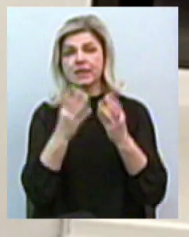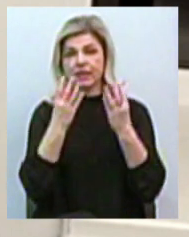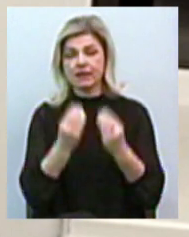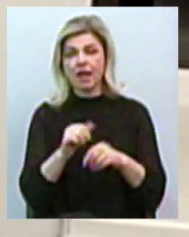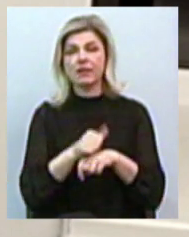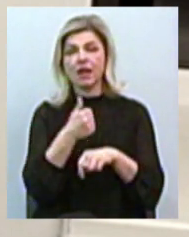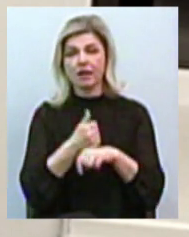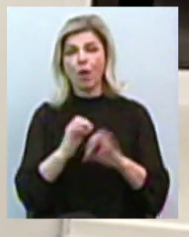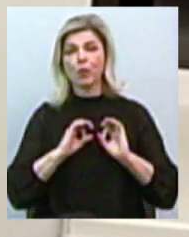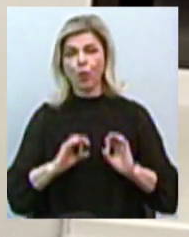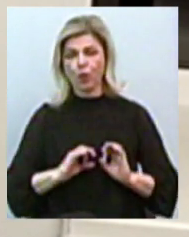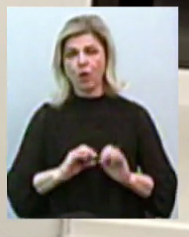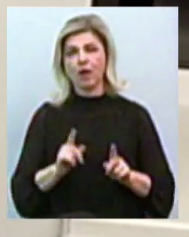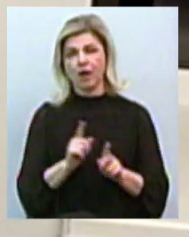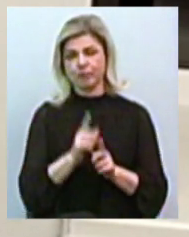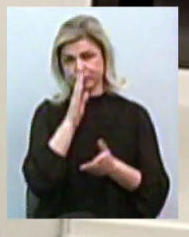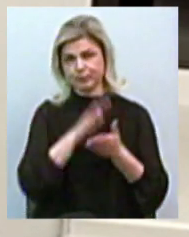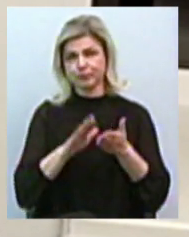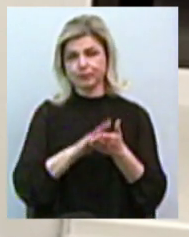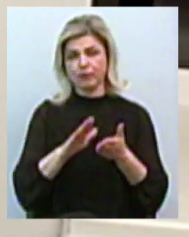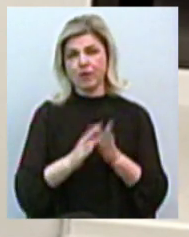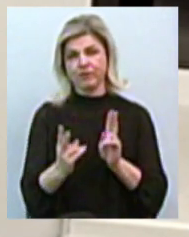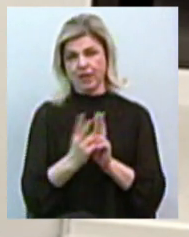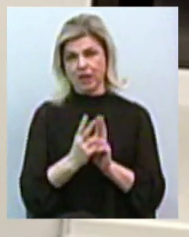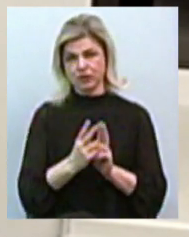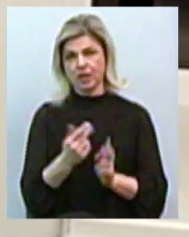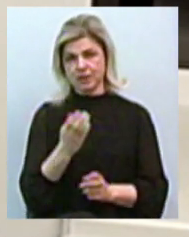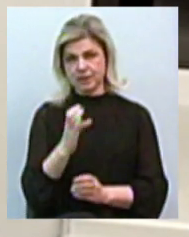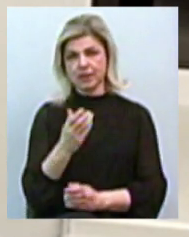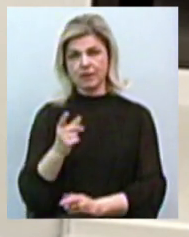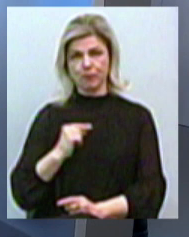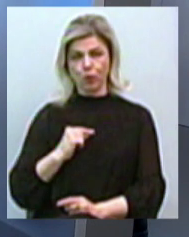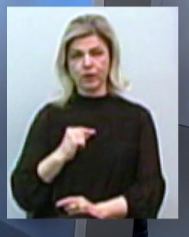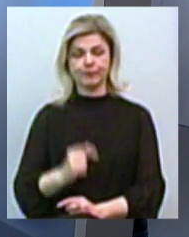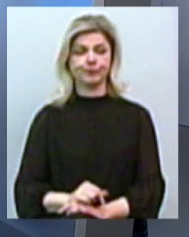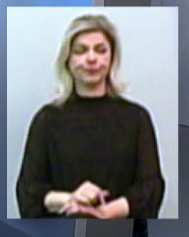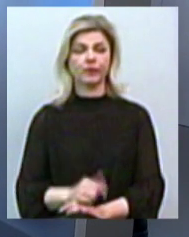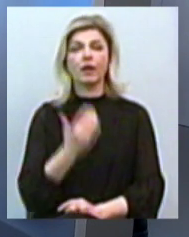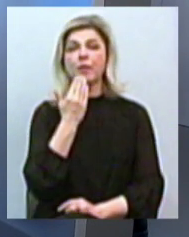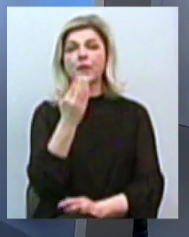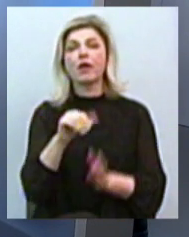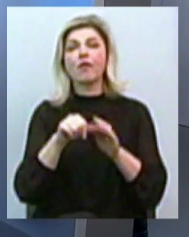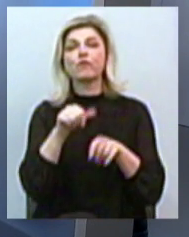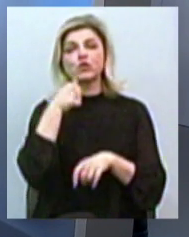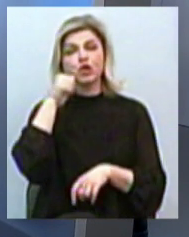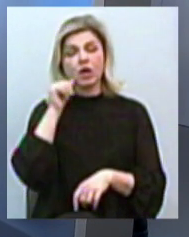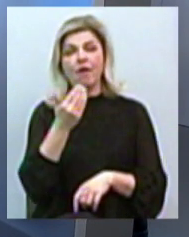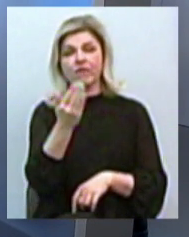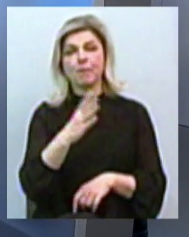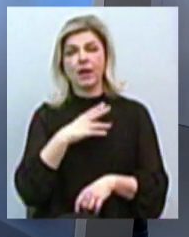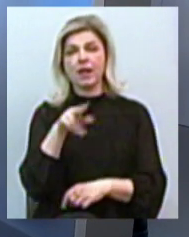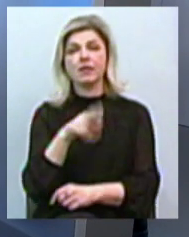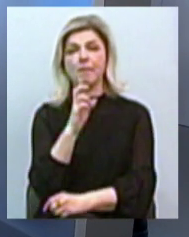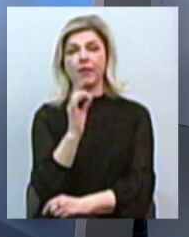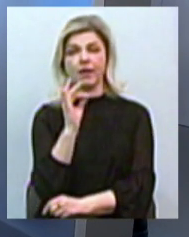уникає зі мною зустрічі. Ви вчора були в ДБР, що саме відбувалося